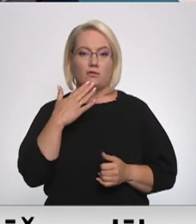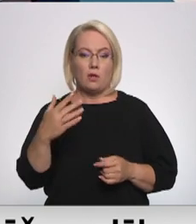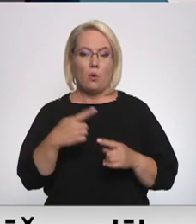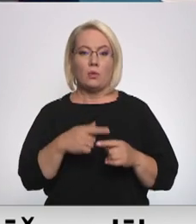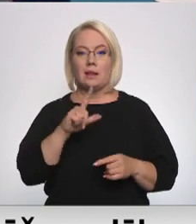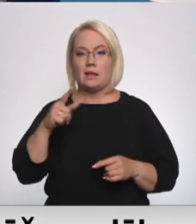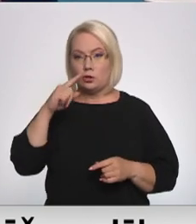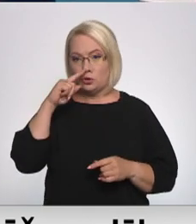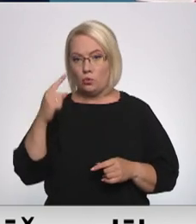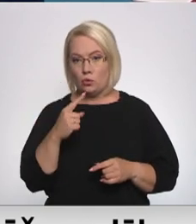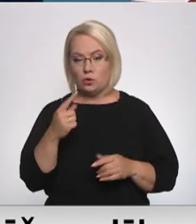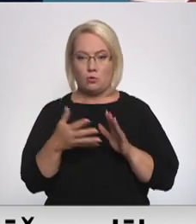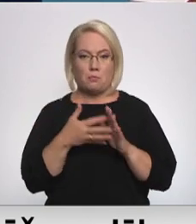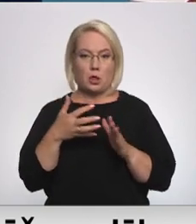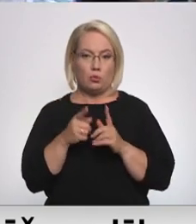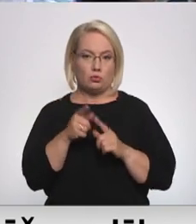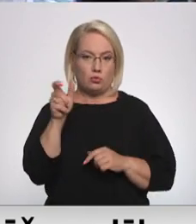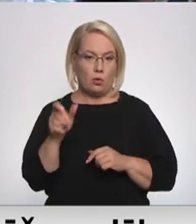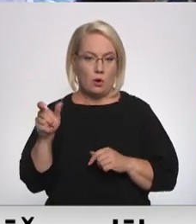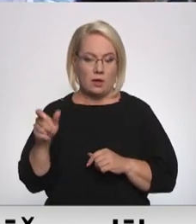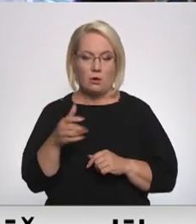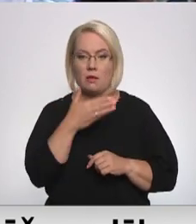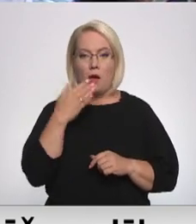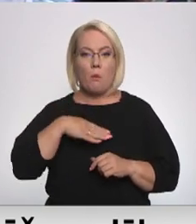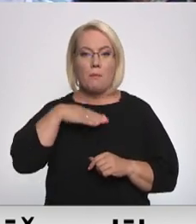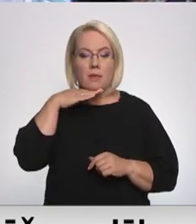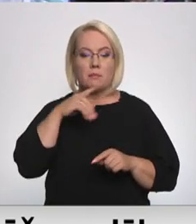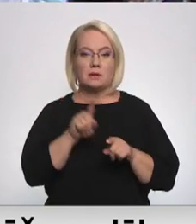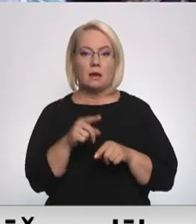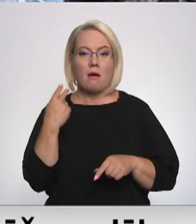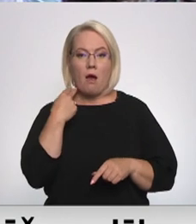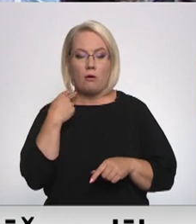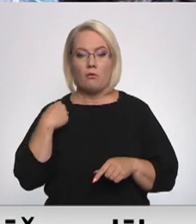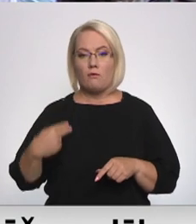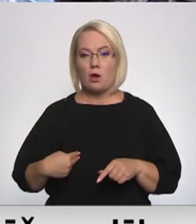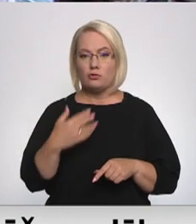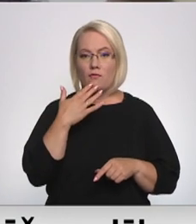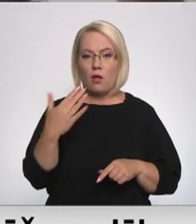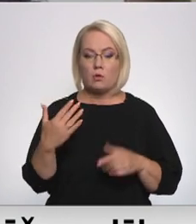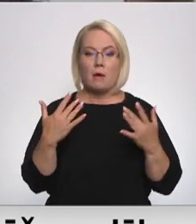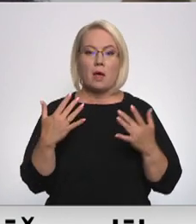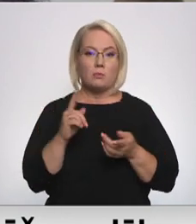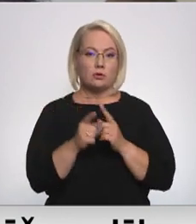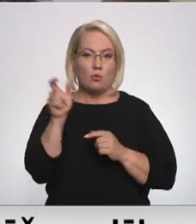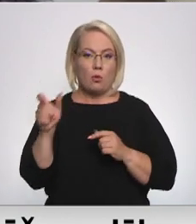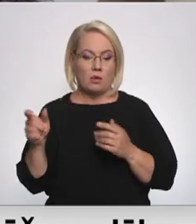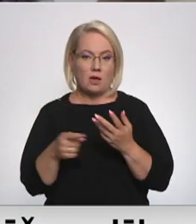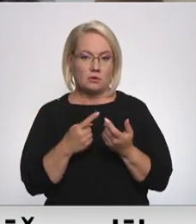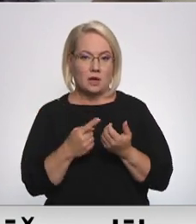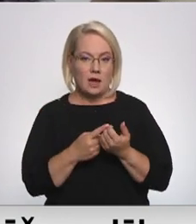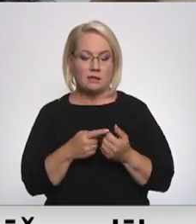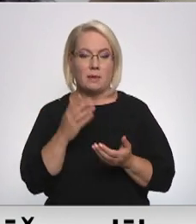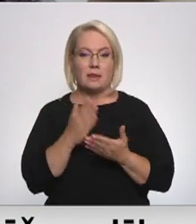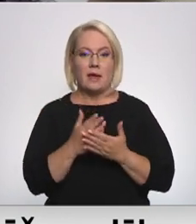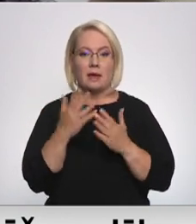literatūras stundas, jo trūk skolotāju. Nepietiekams ir arī angļu un fraņšu valodas, matemātikas skolotāju skaits, taču tas